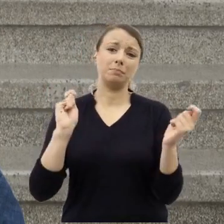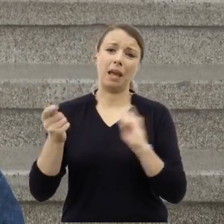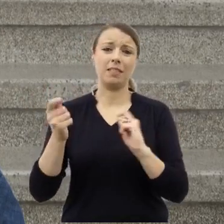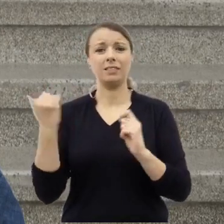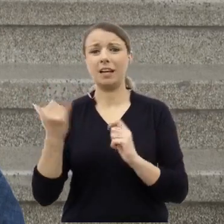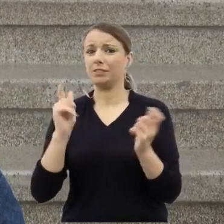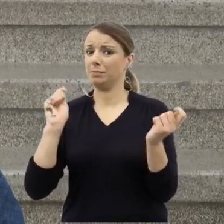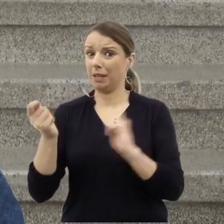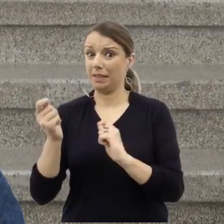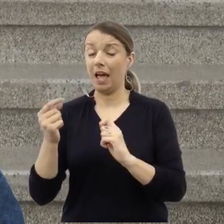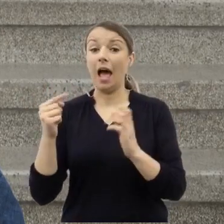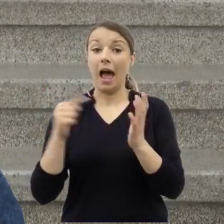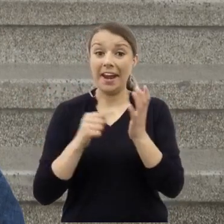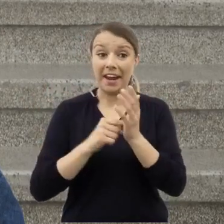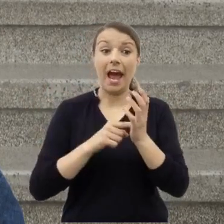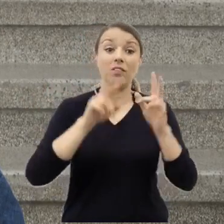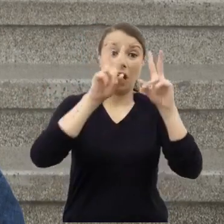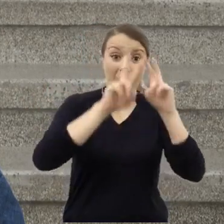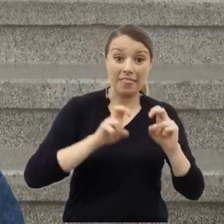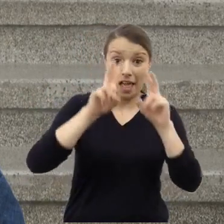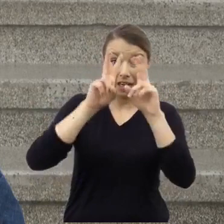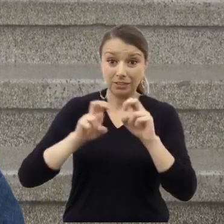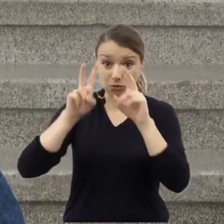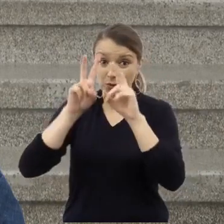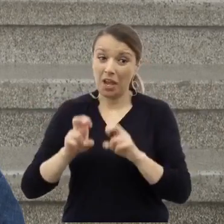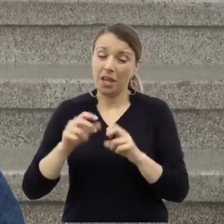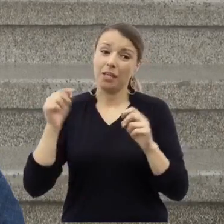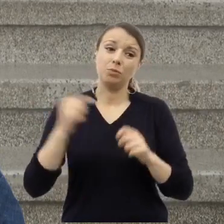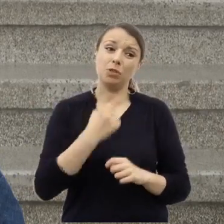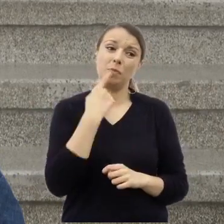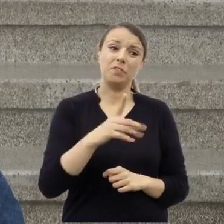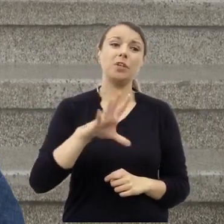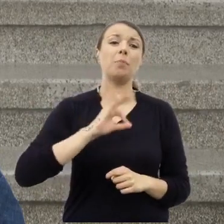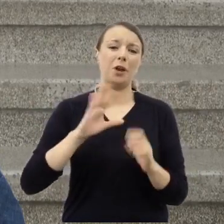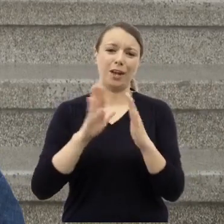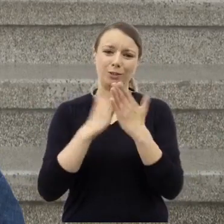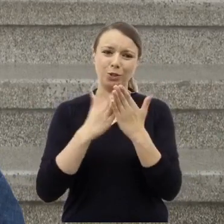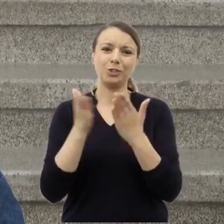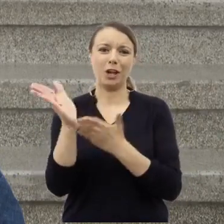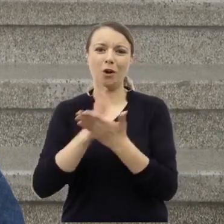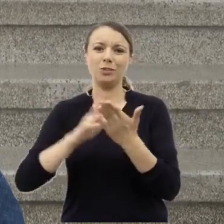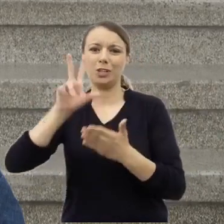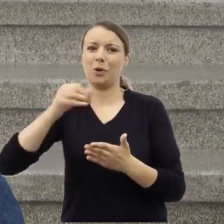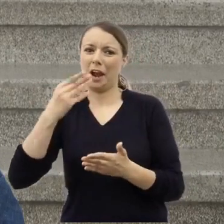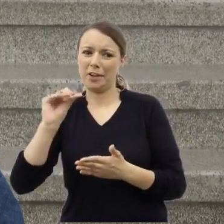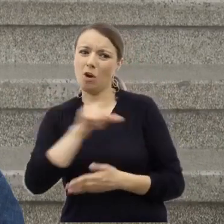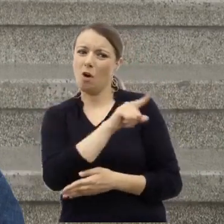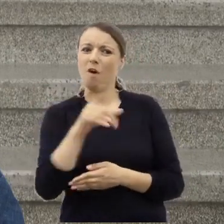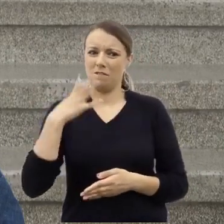muszę odesłać do rozdziału o Heniu w mojej książce. Czy się odciął i przeprosił?